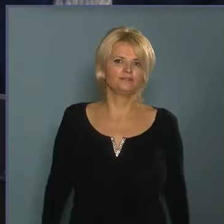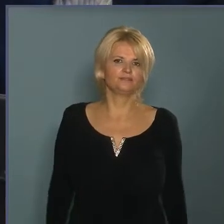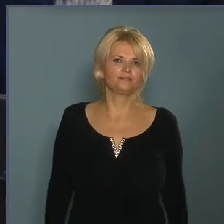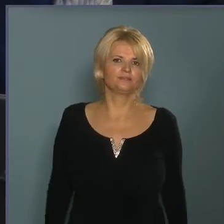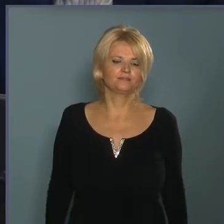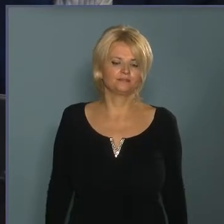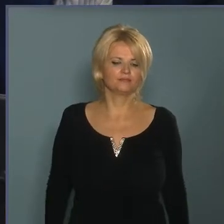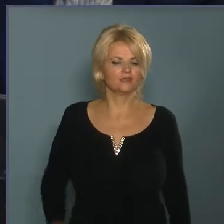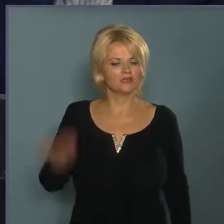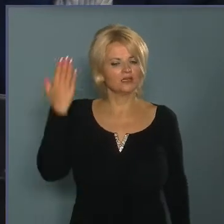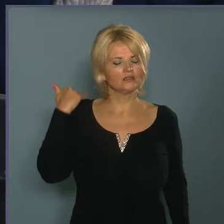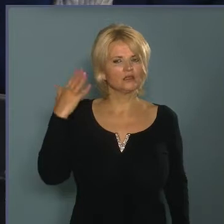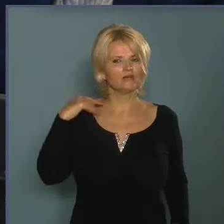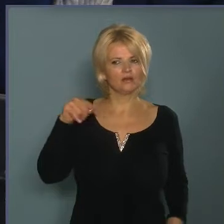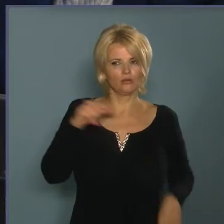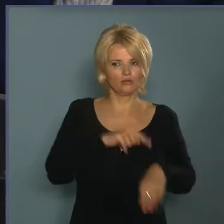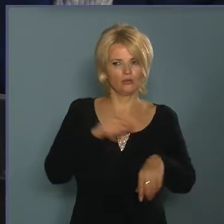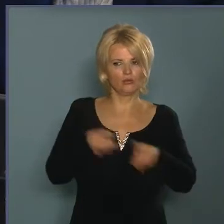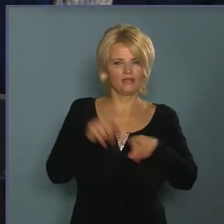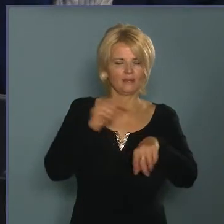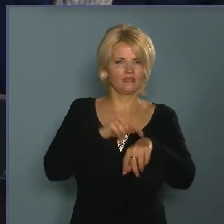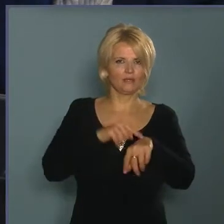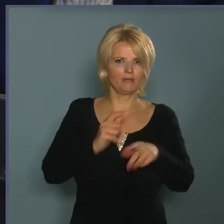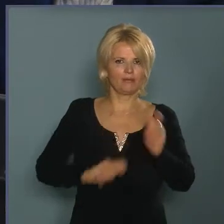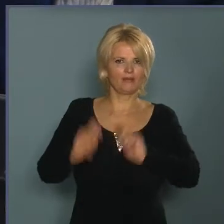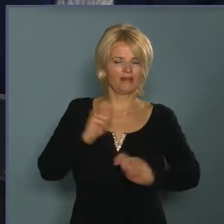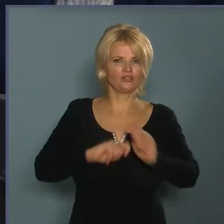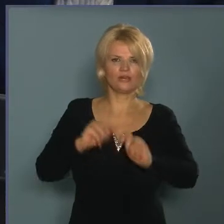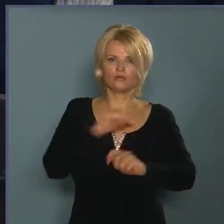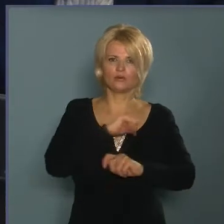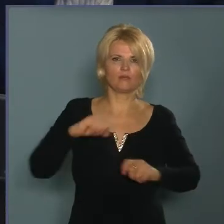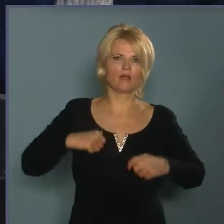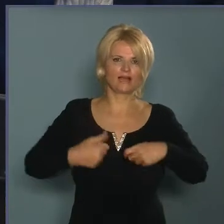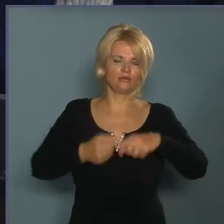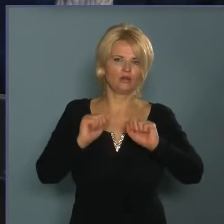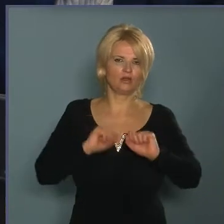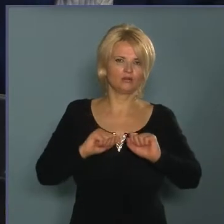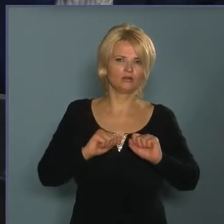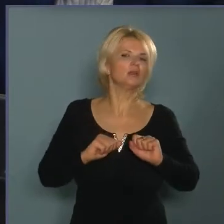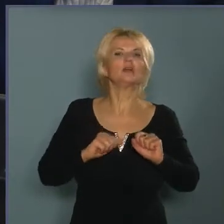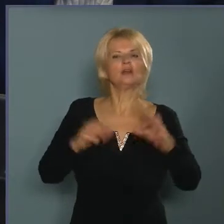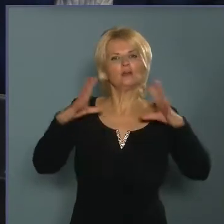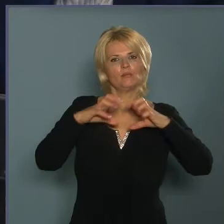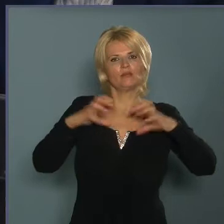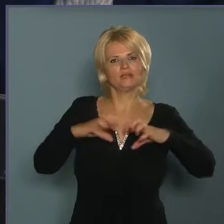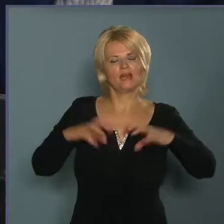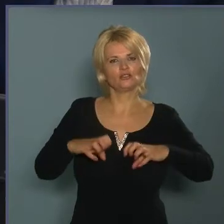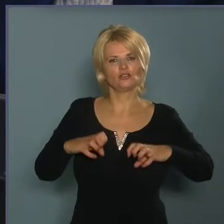Tavaly ilyen tájban vásároltuk meg a magántulajdont, elkészültek a bontás tervei.